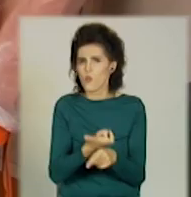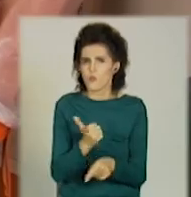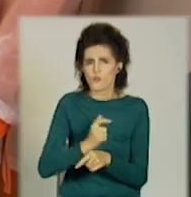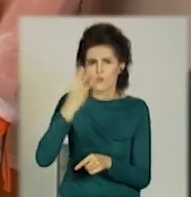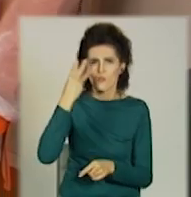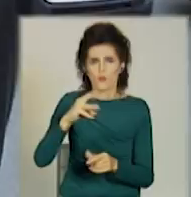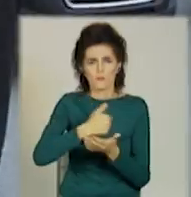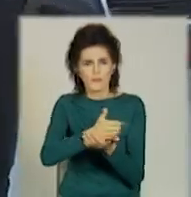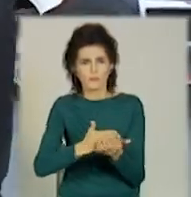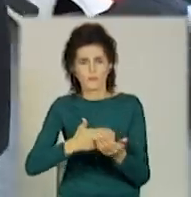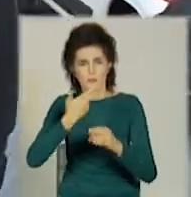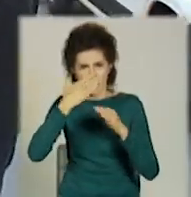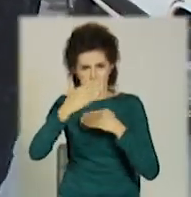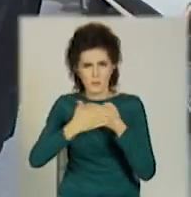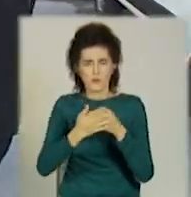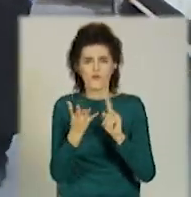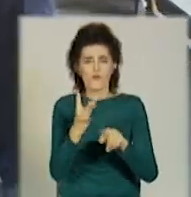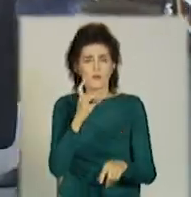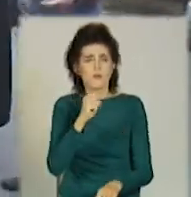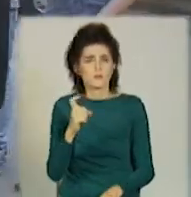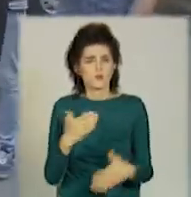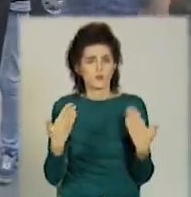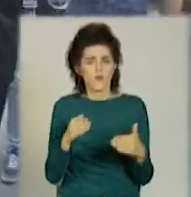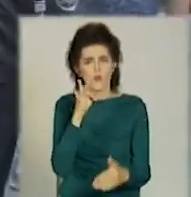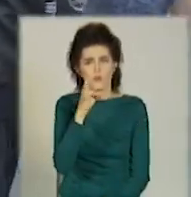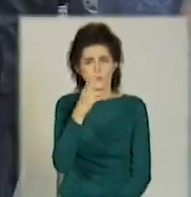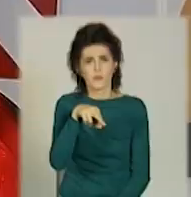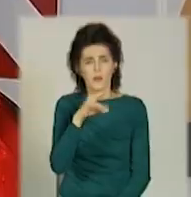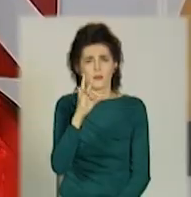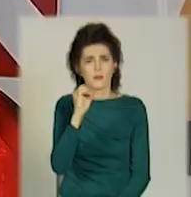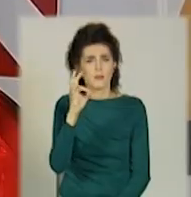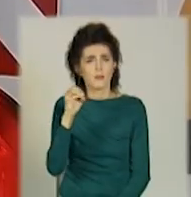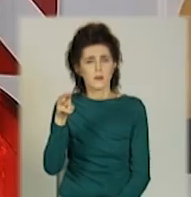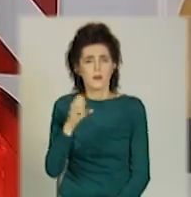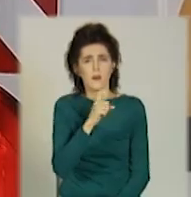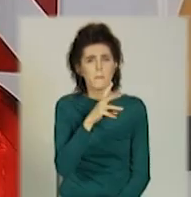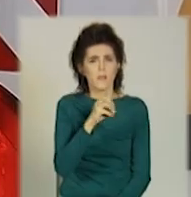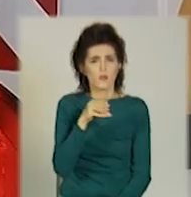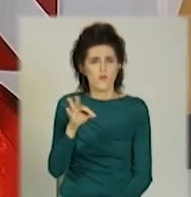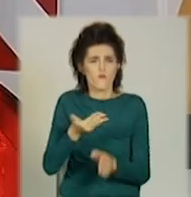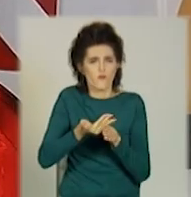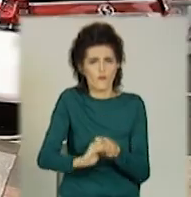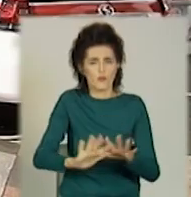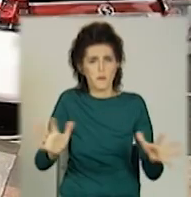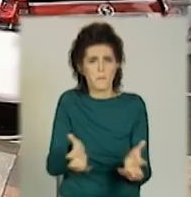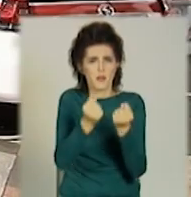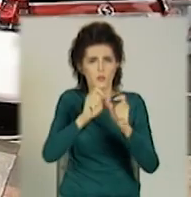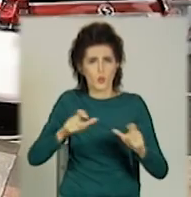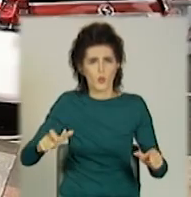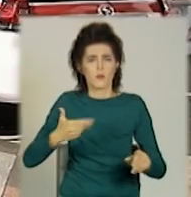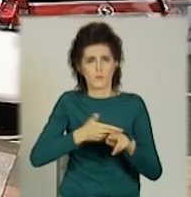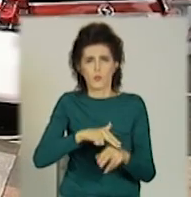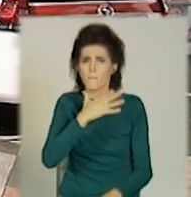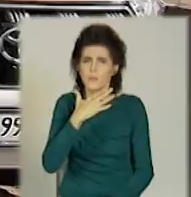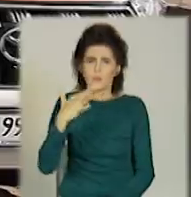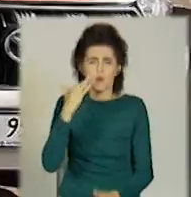Вже в четверте фонд Ахметова передає медикам України надсучасні автівки для порятунку людей. На сьогодні це рівно половина від